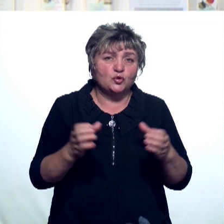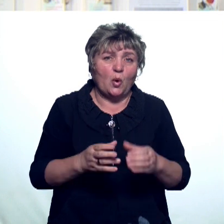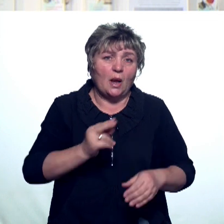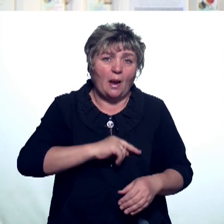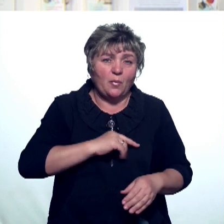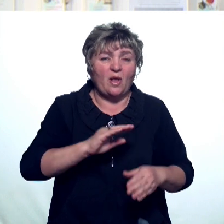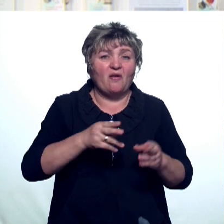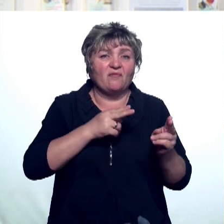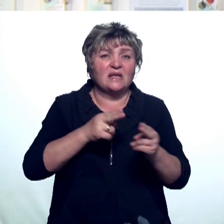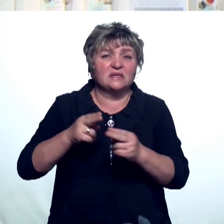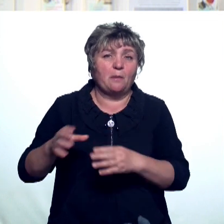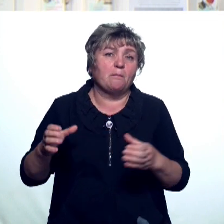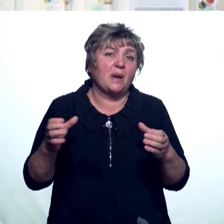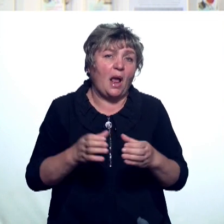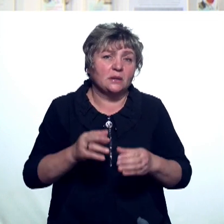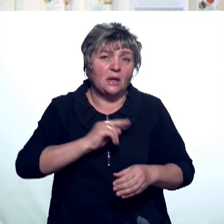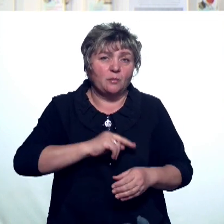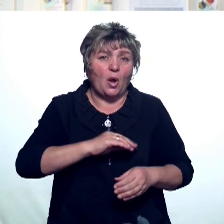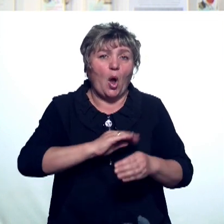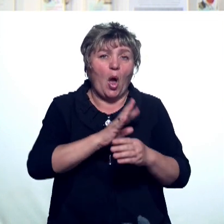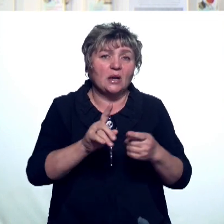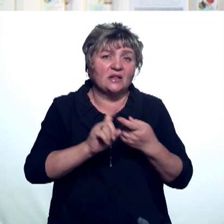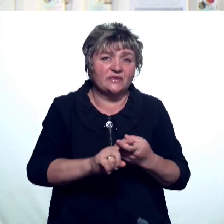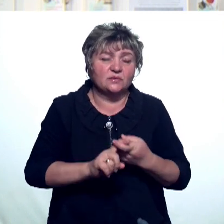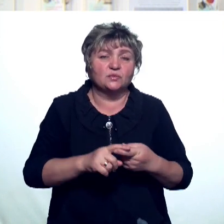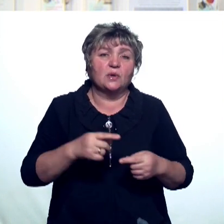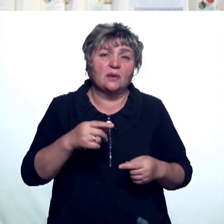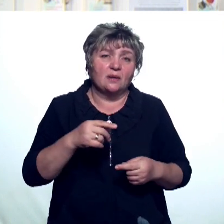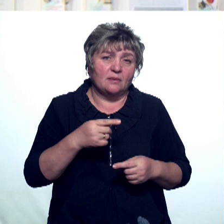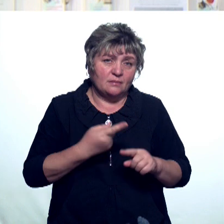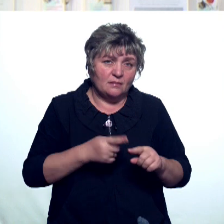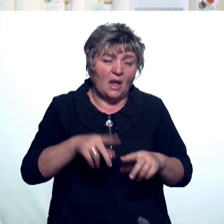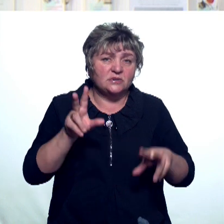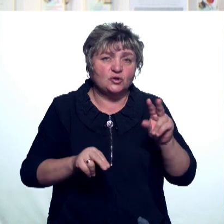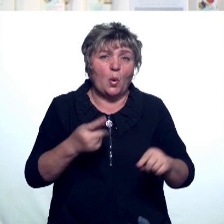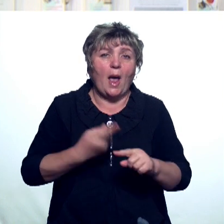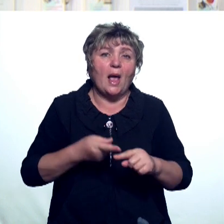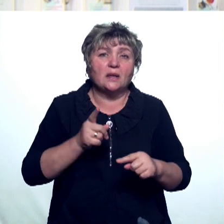работают в выездных бригадах по работе с пациентами с коронавирусной инфекцией. За счет этого, конечно,